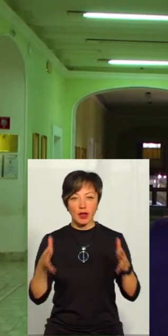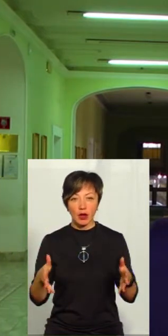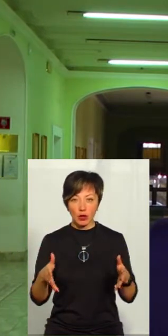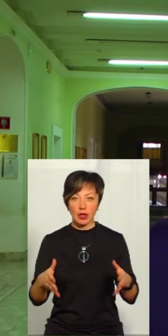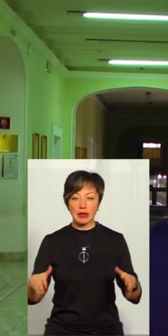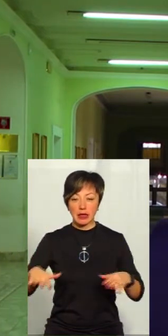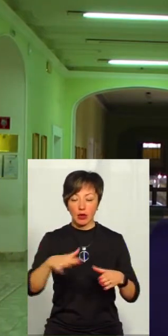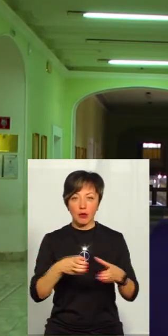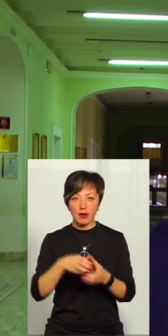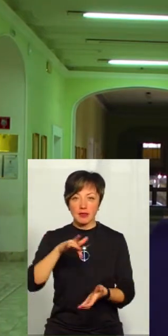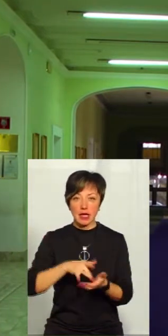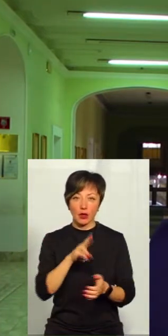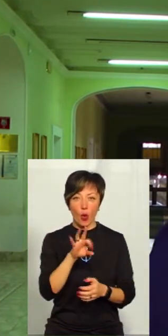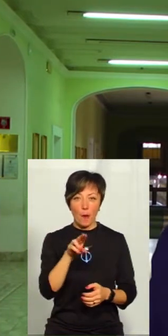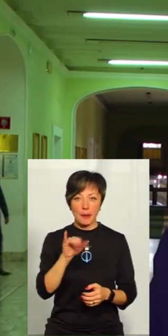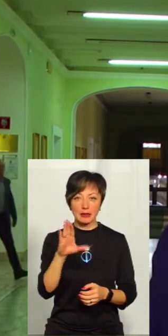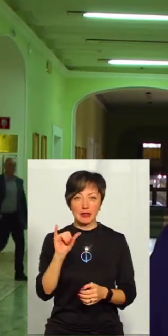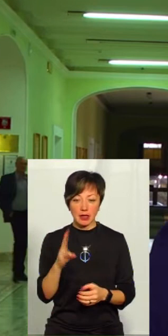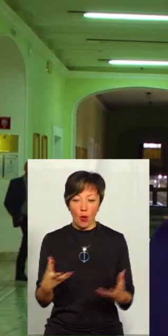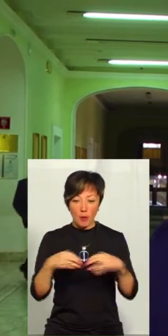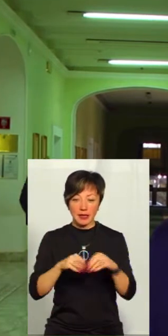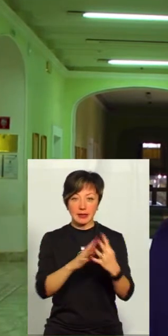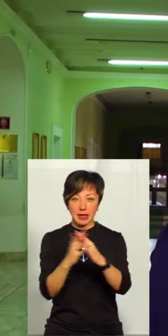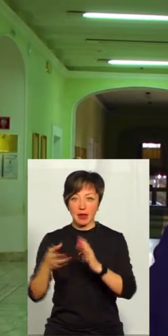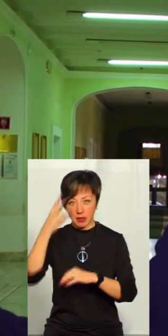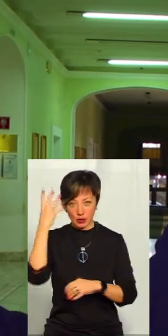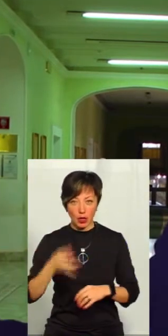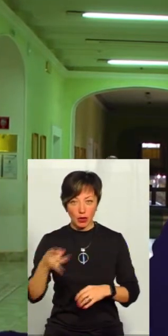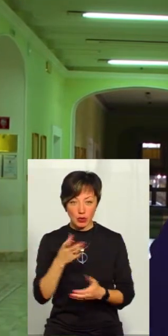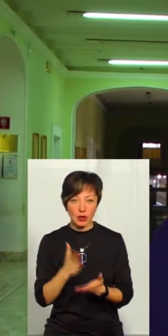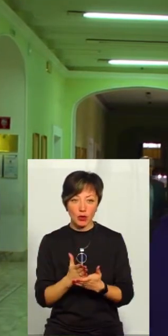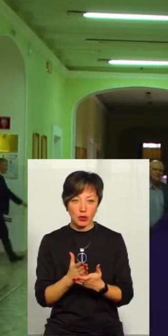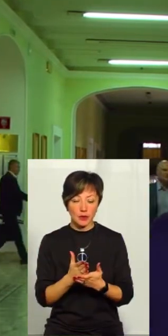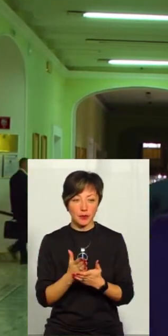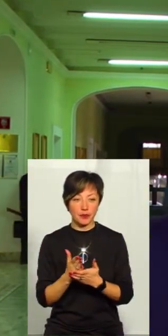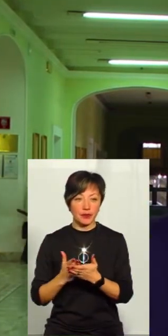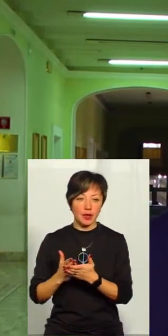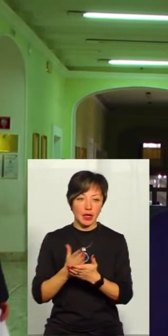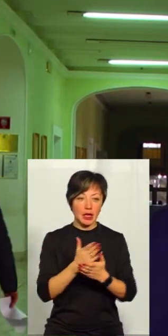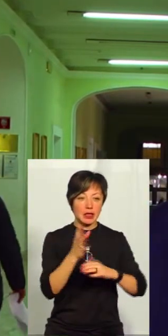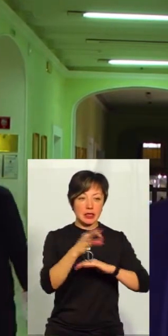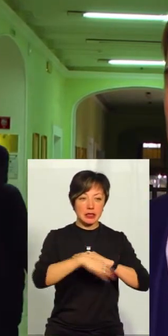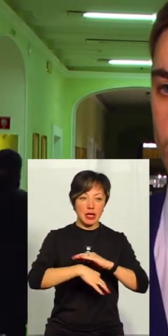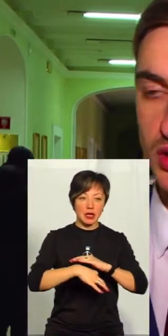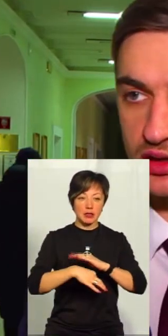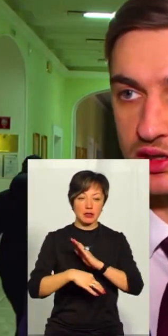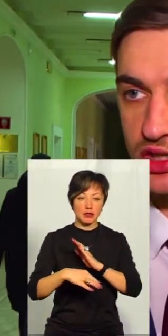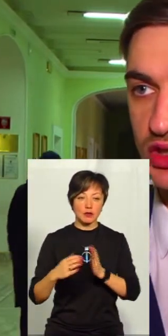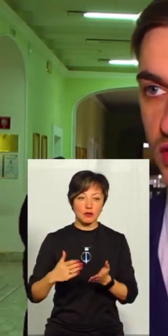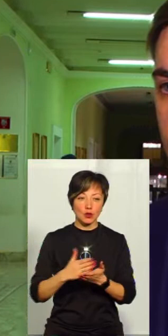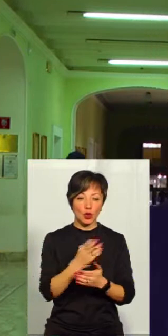територіальної громади з центром Копистин, яка об'єднала всі села Хмельницького району, які знаходяться на захід в сторону